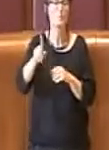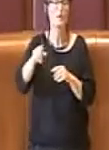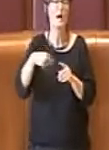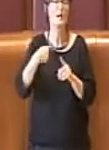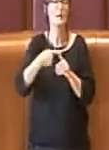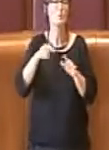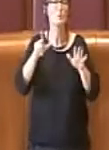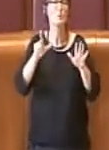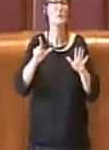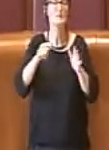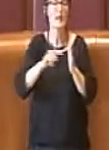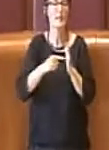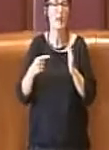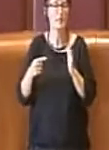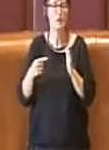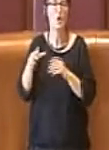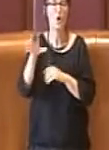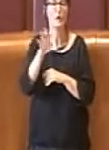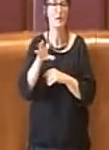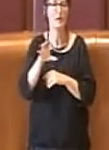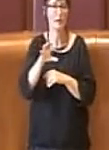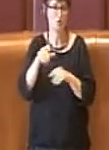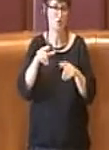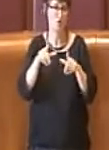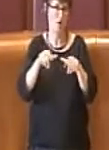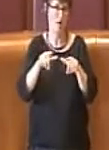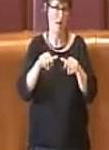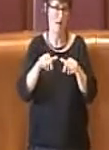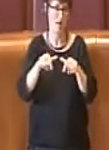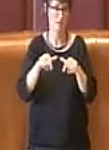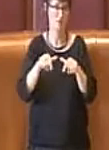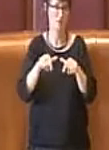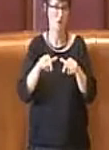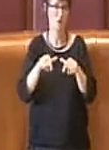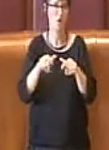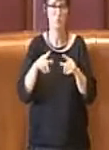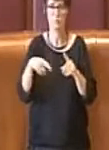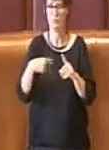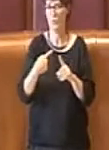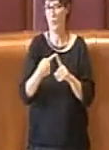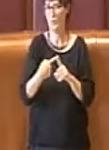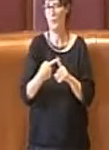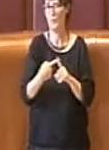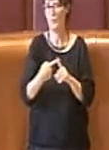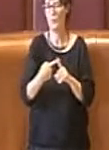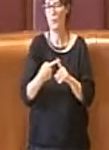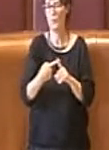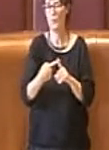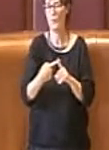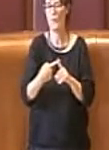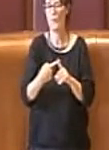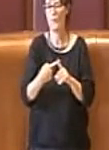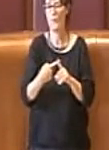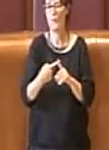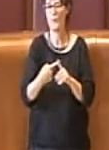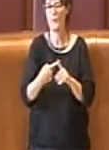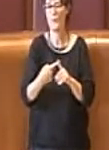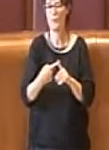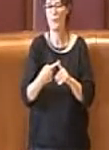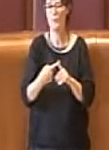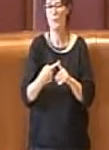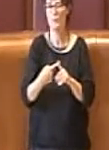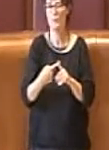milioni della Regione Lazio, più la possibilità di registrare